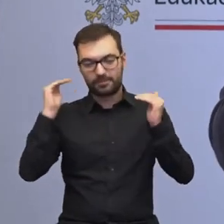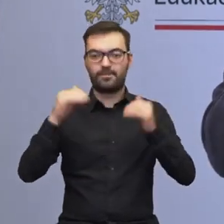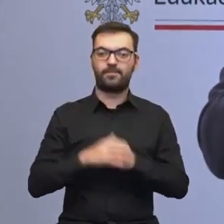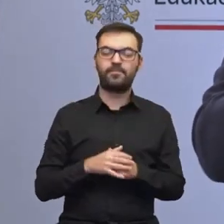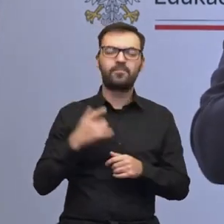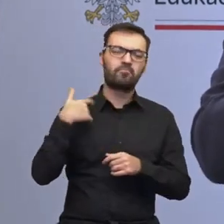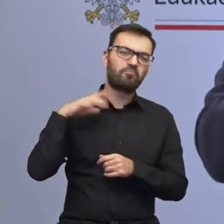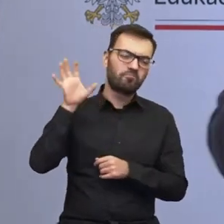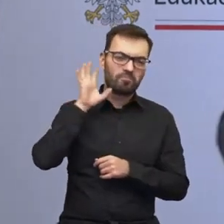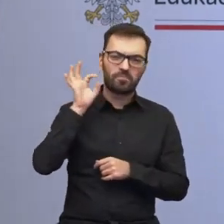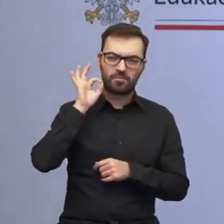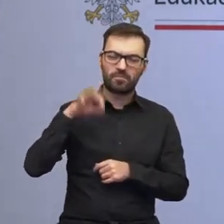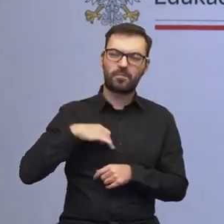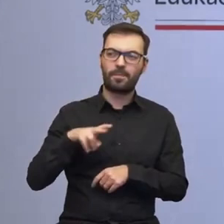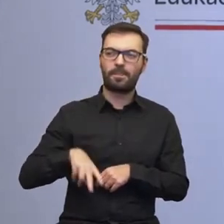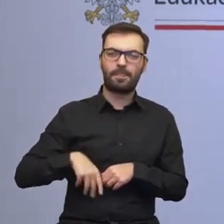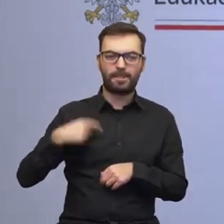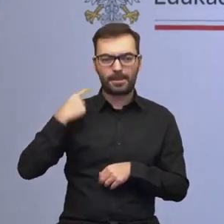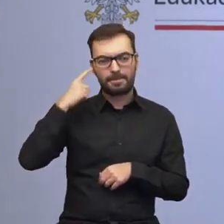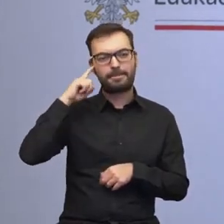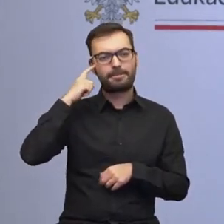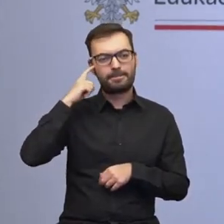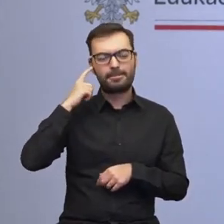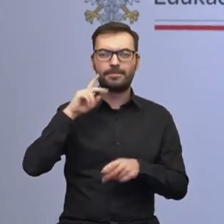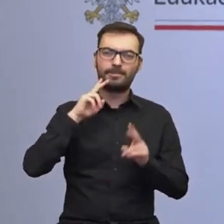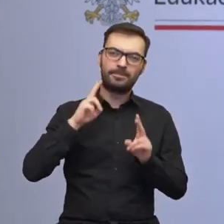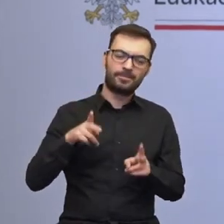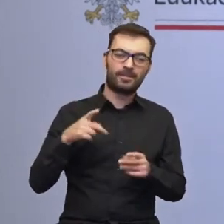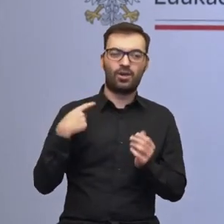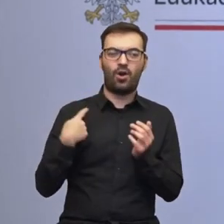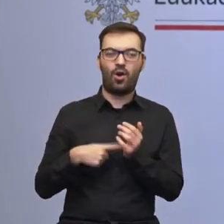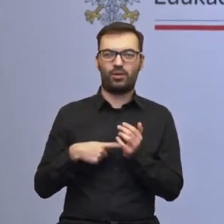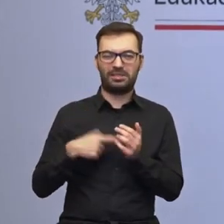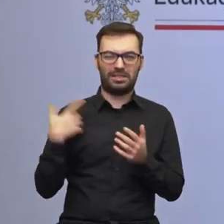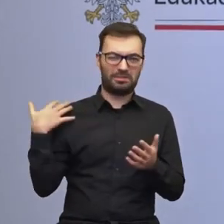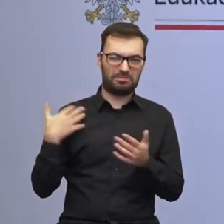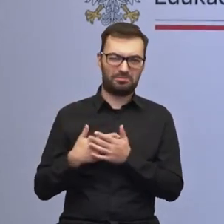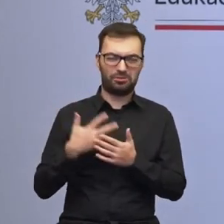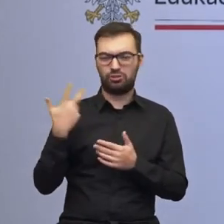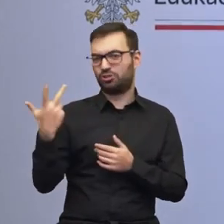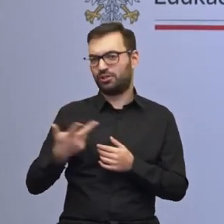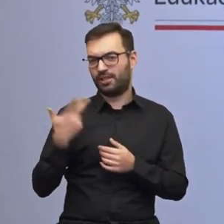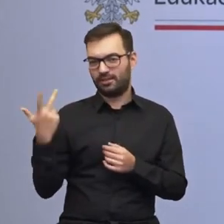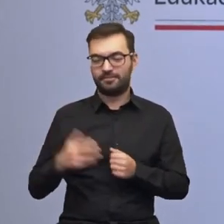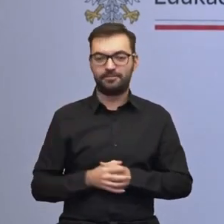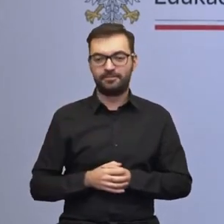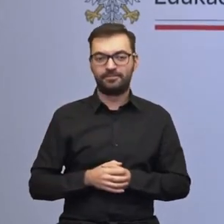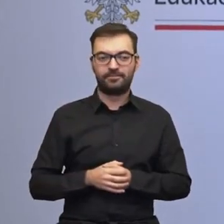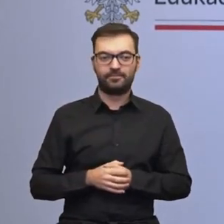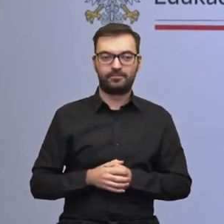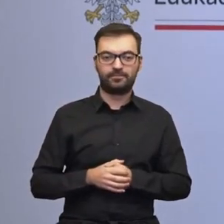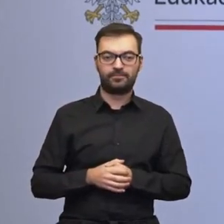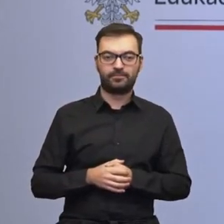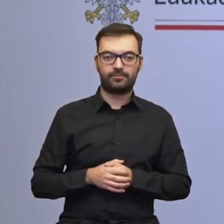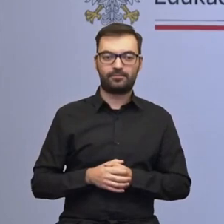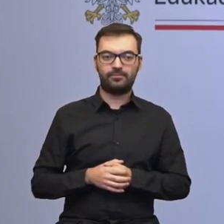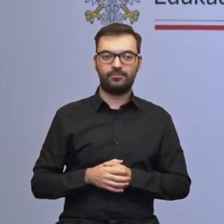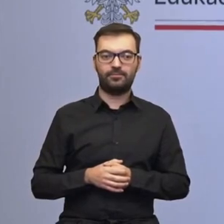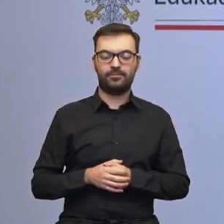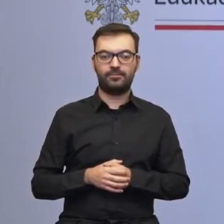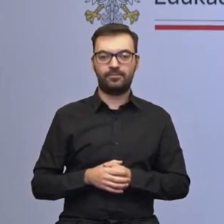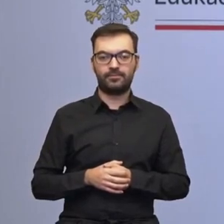kiedy słuchałam teraz Pani Minister, tak sobie pomyślałam, że faktycznie te ostatnie trzy lata to obszar